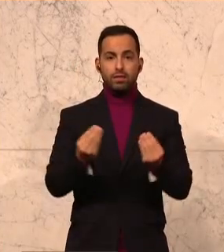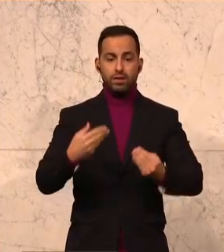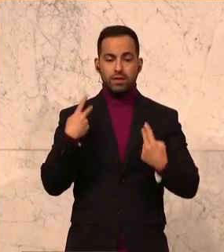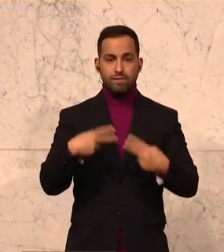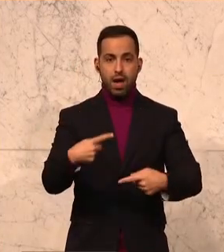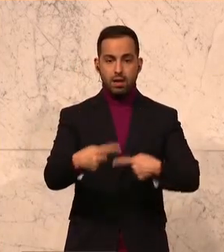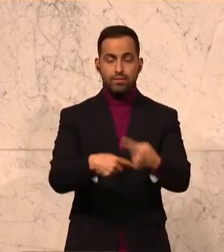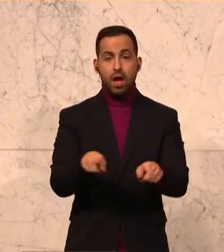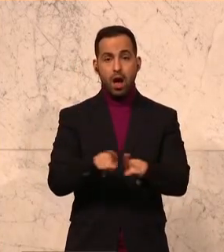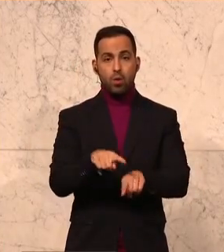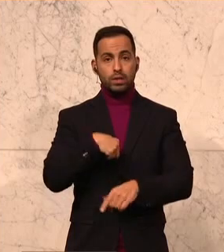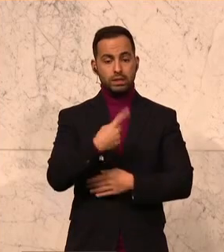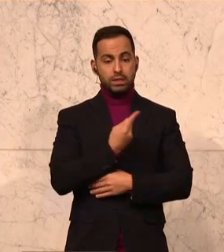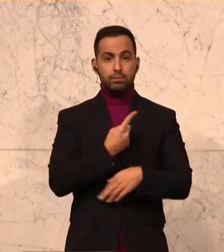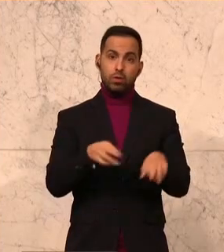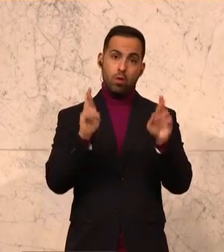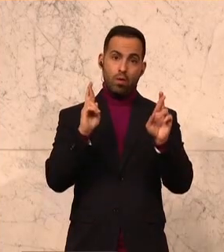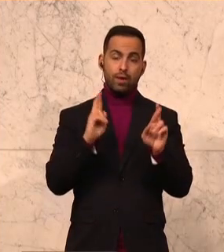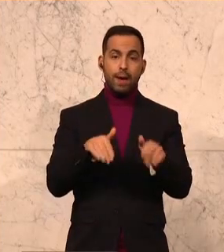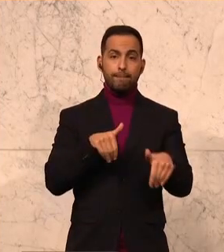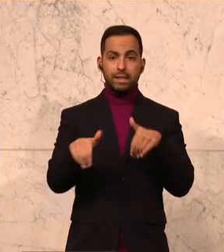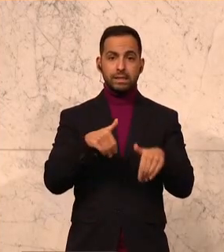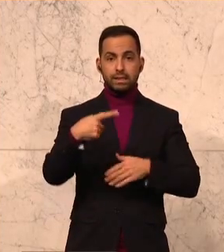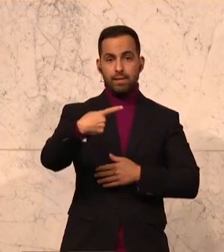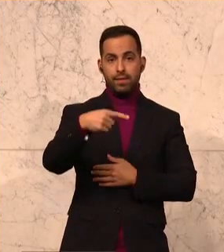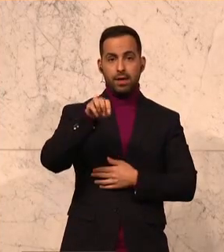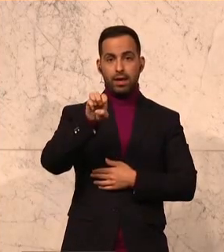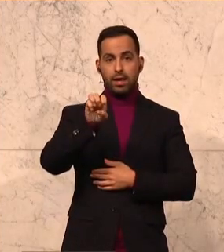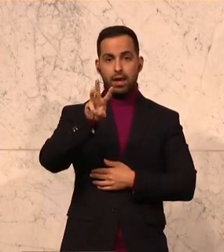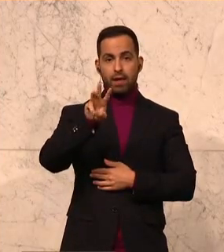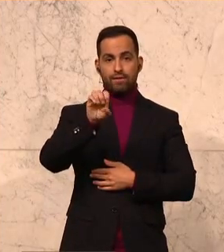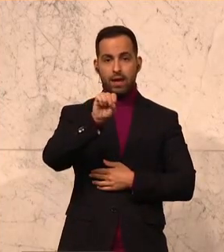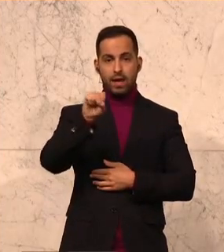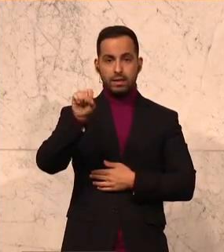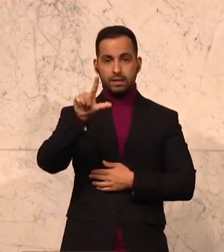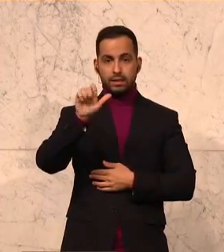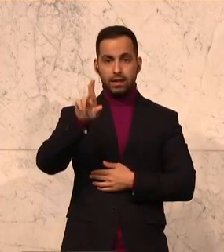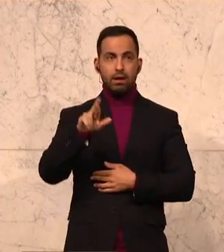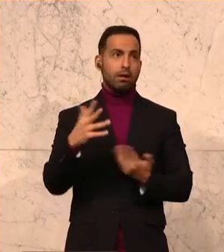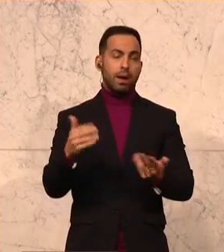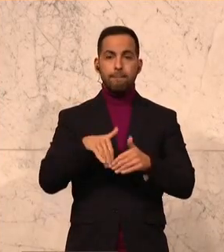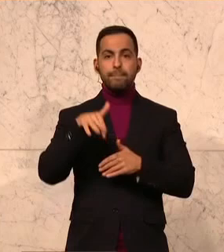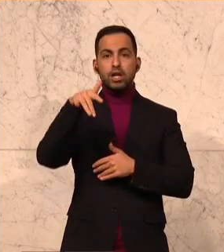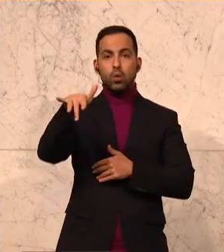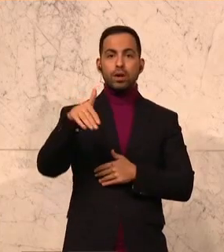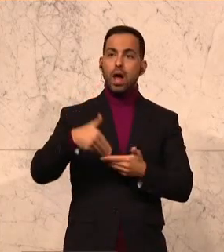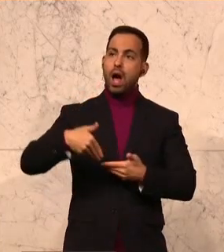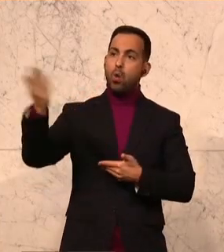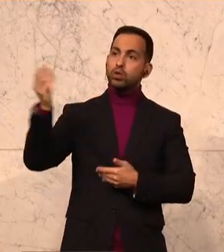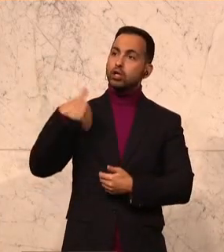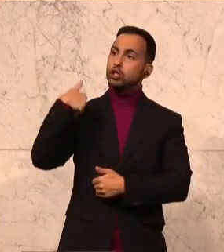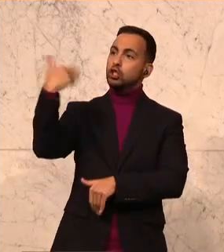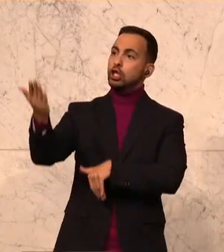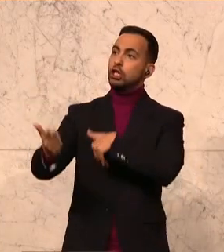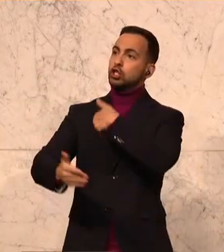hoffe natürlich auch, dass die Frau Minister Gewessler dort anstatt, dass die Millionen im Ausland verschenkt und dort